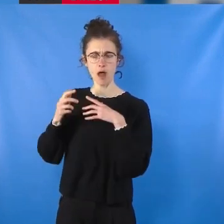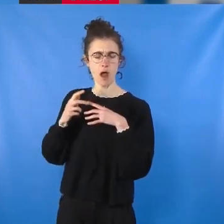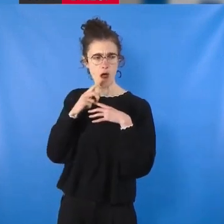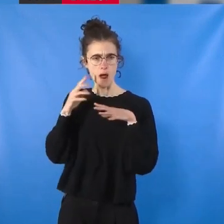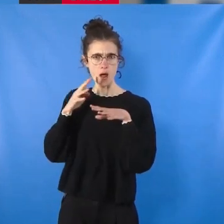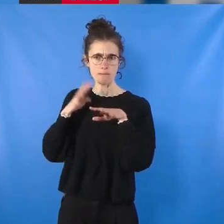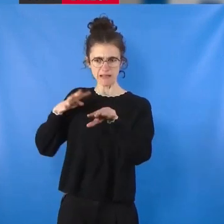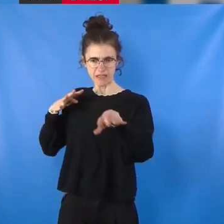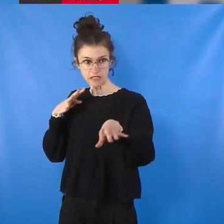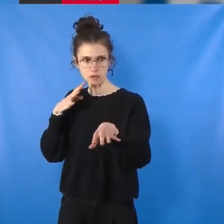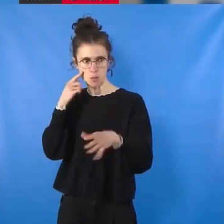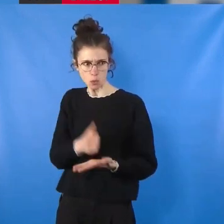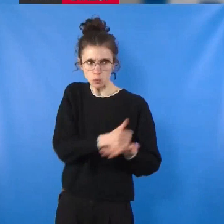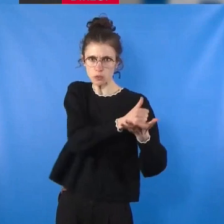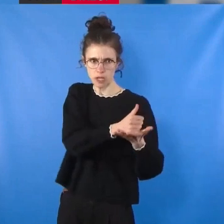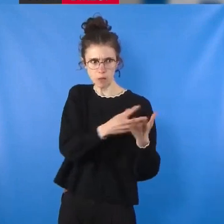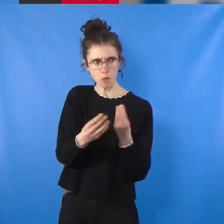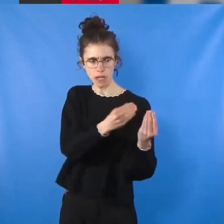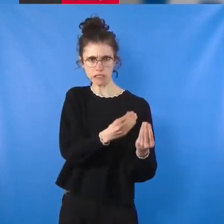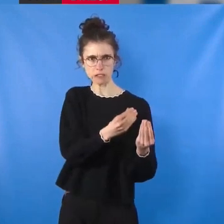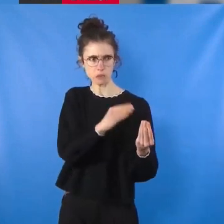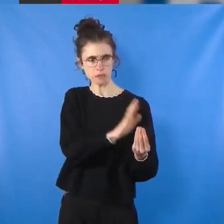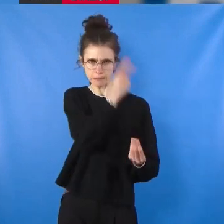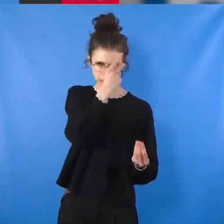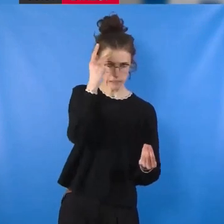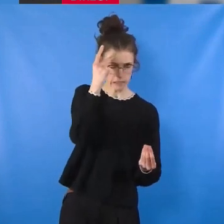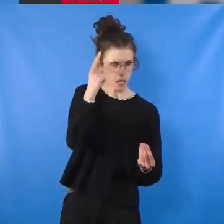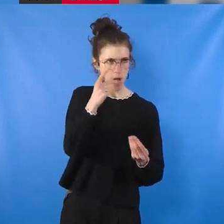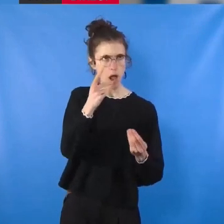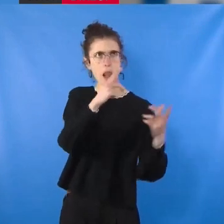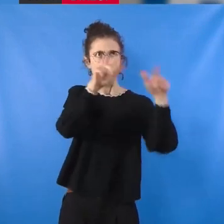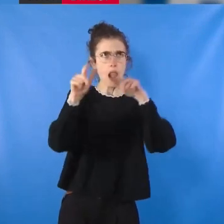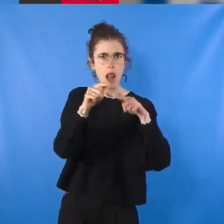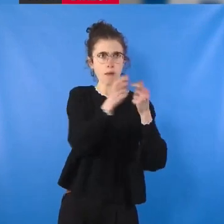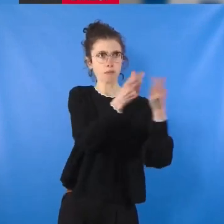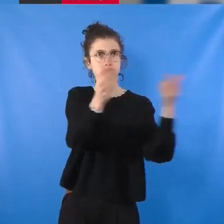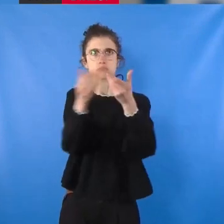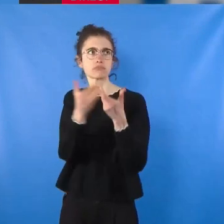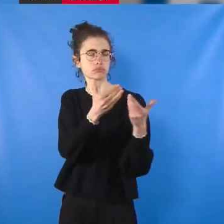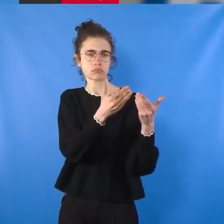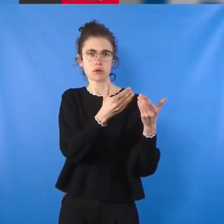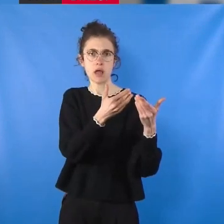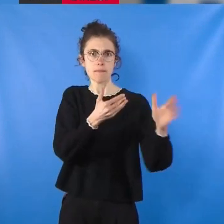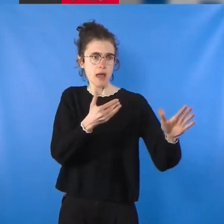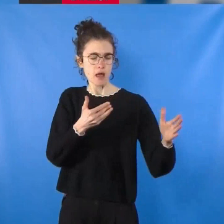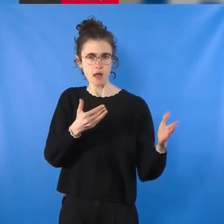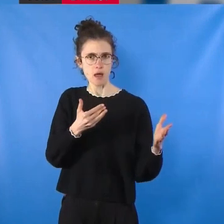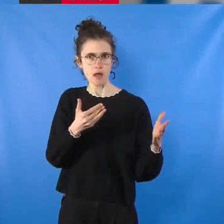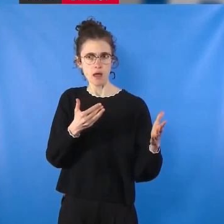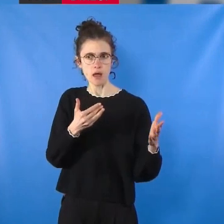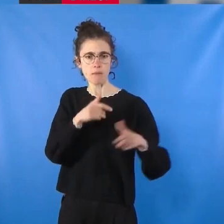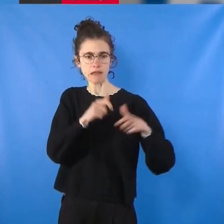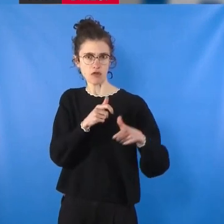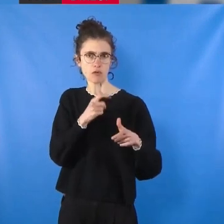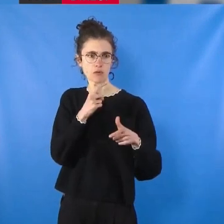palestinien se déroulent dans le monde entier et nombreux sont celles et ceux qui, en Israël, protestent contre la conduite de